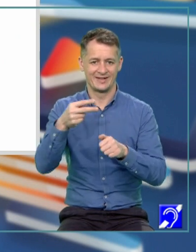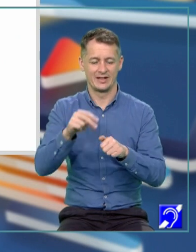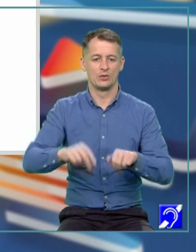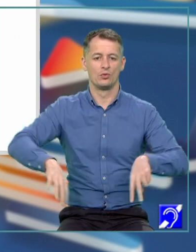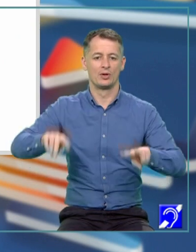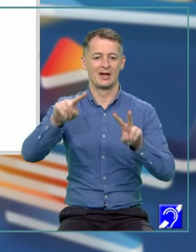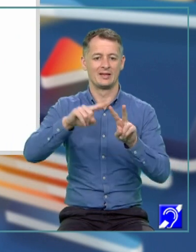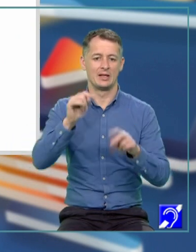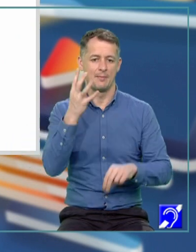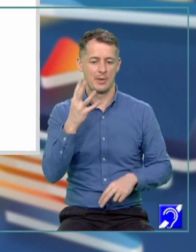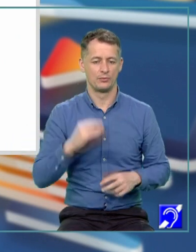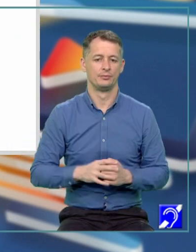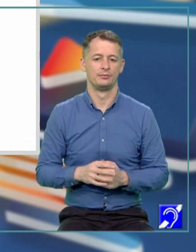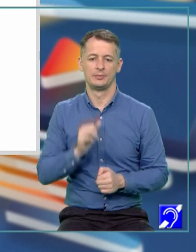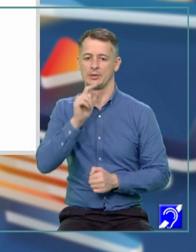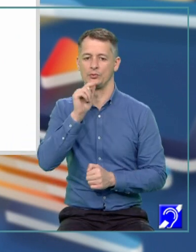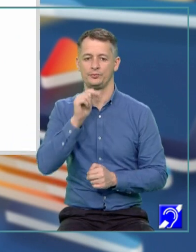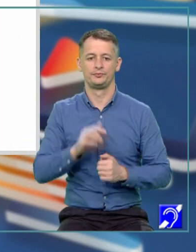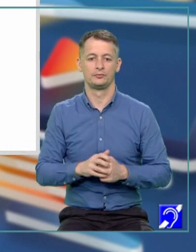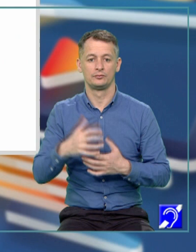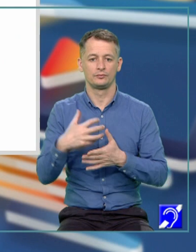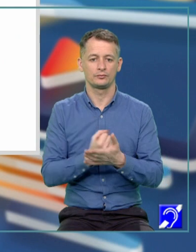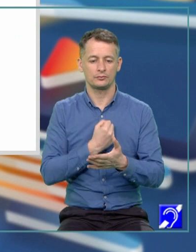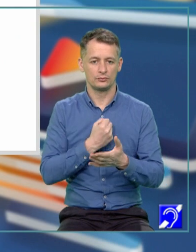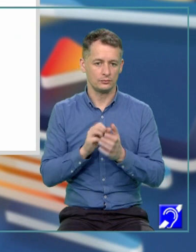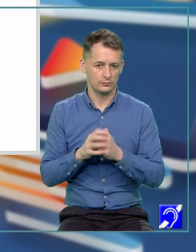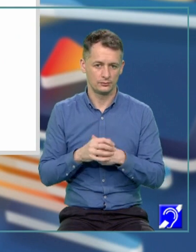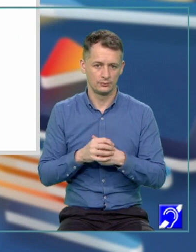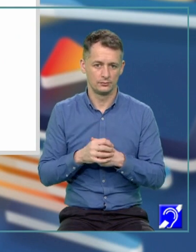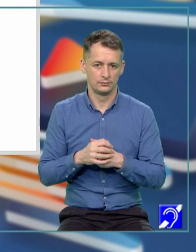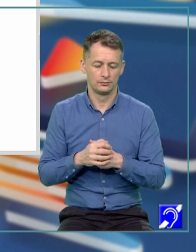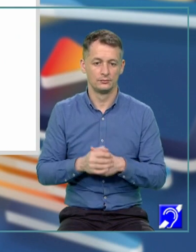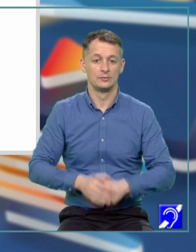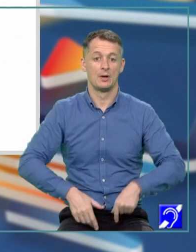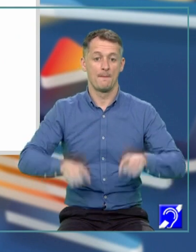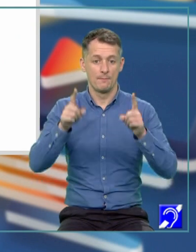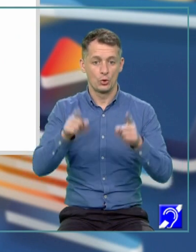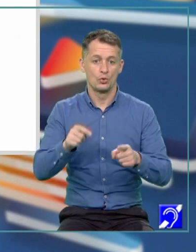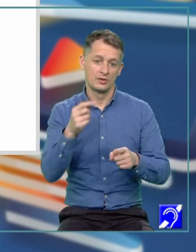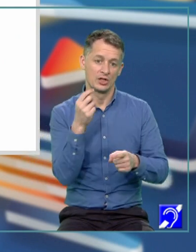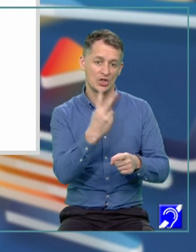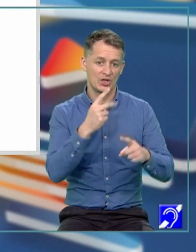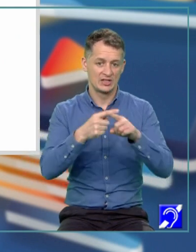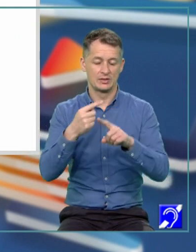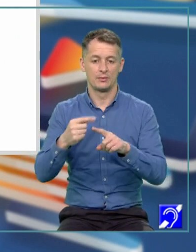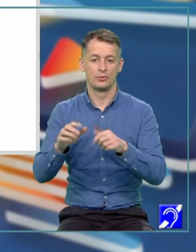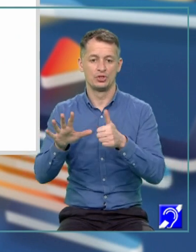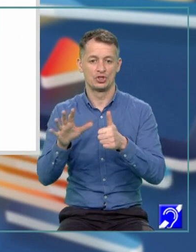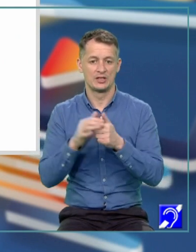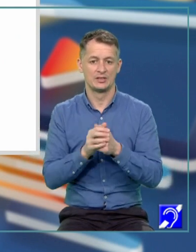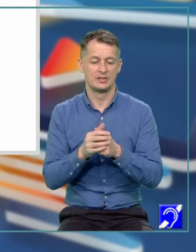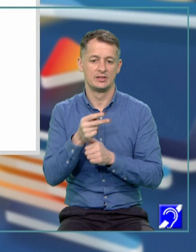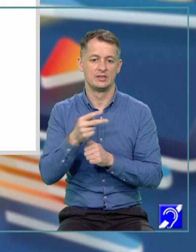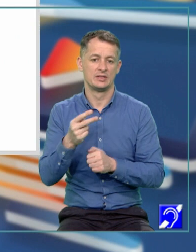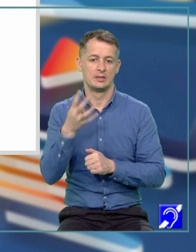din 4, de unde obținem modul de 2X plus 6 este egal cu radical din 4,